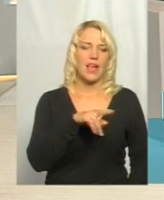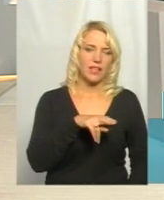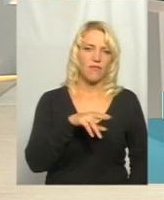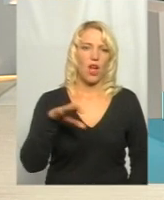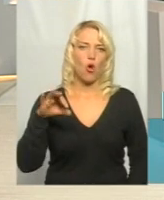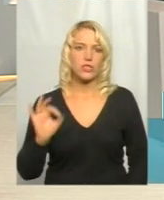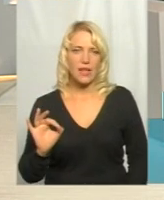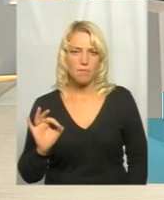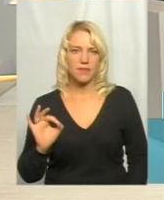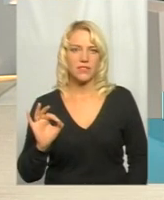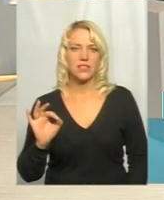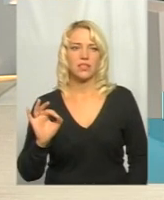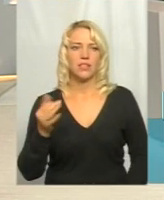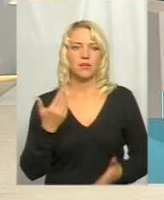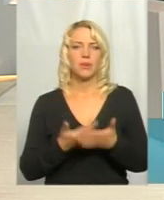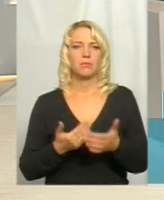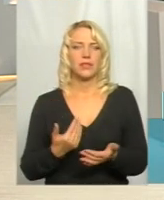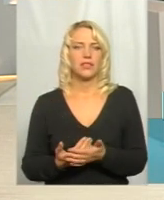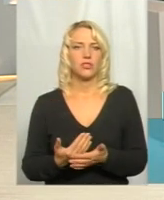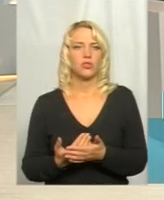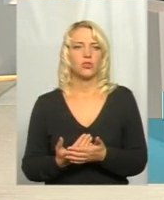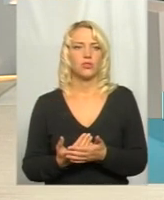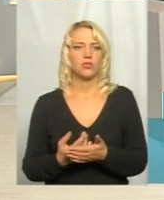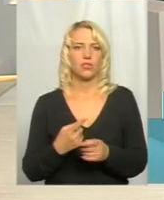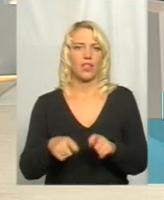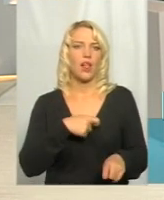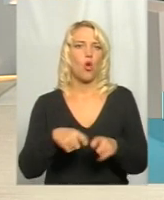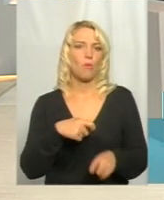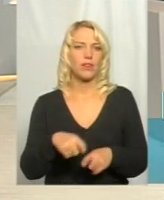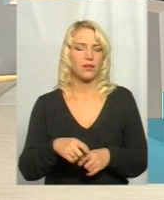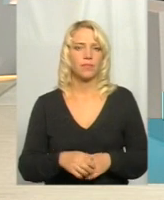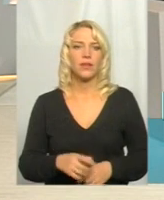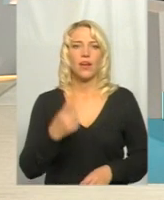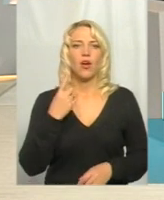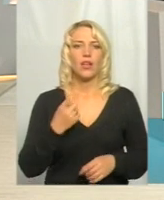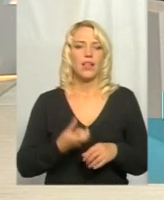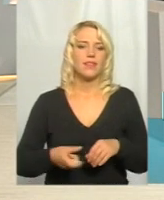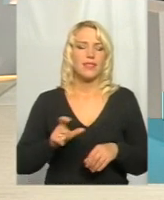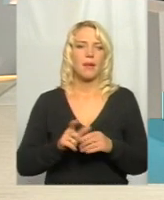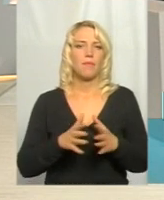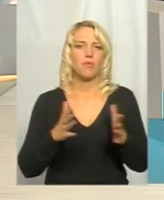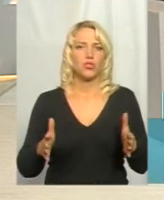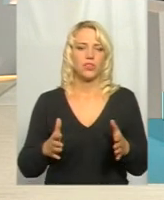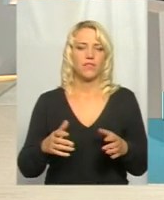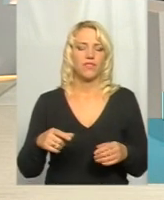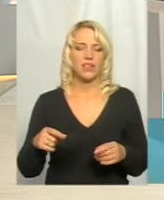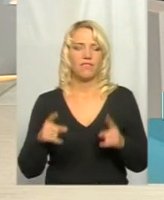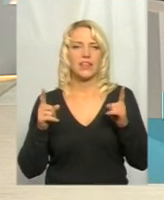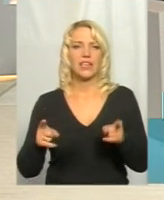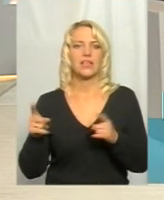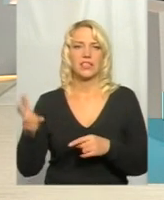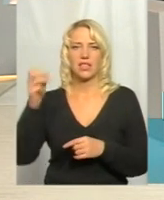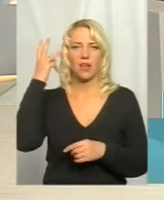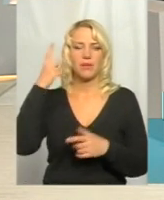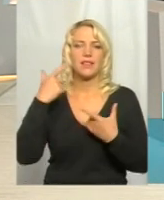близько-близько 2 кілометрів. А найдовші відрізки де були на Хмельниччині?